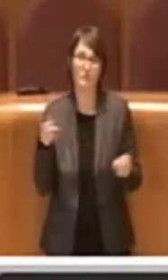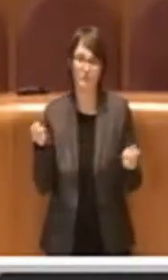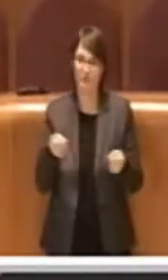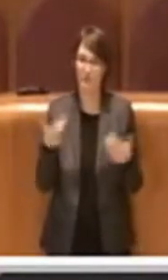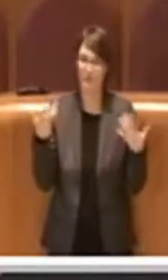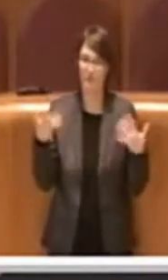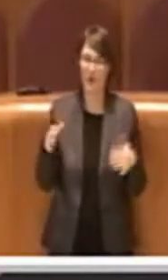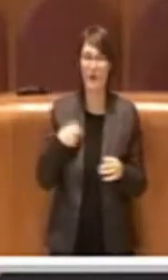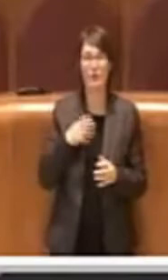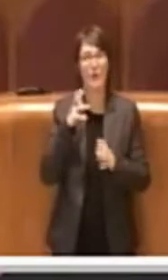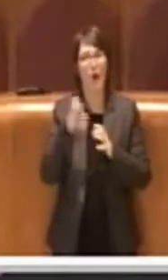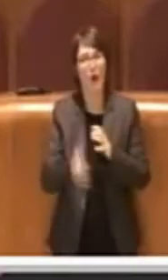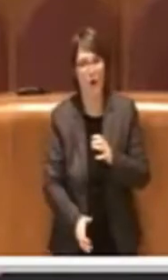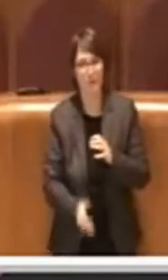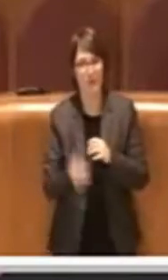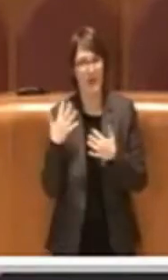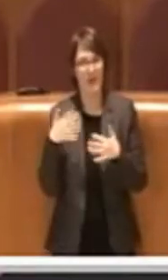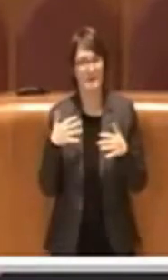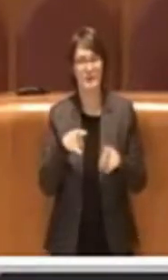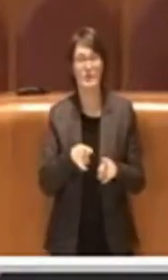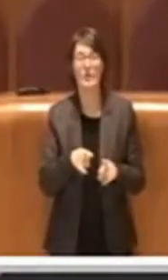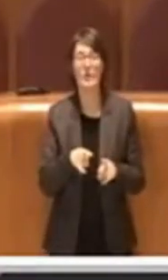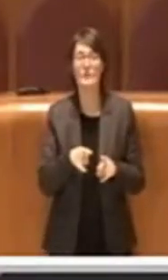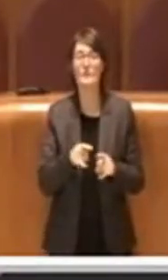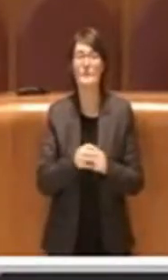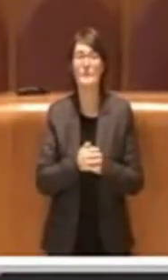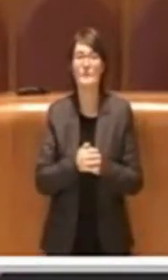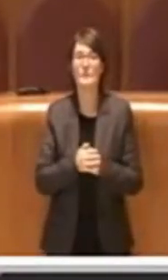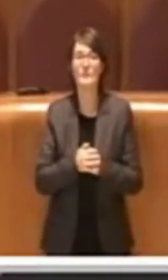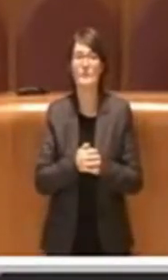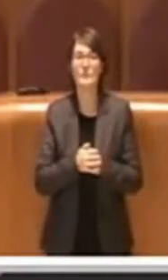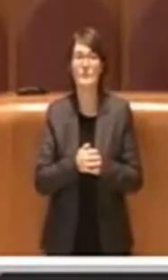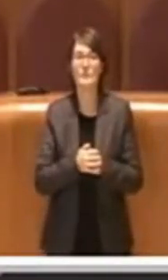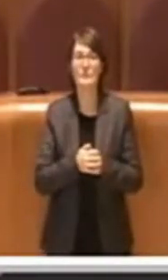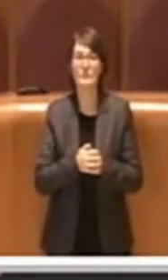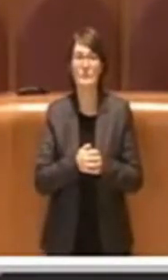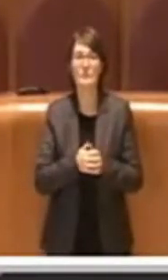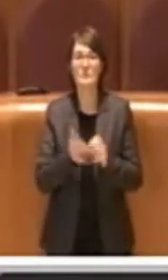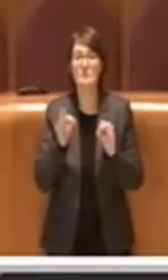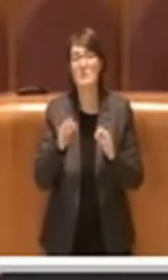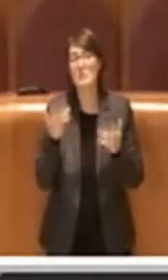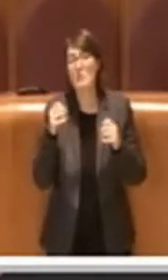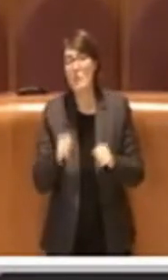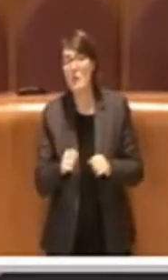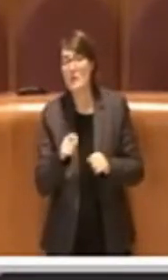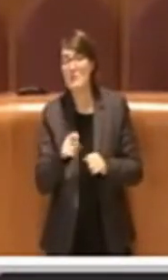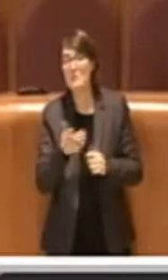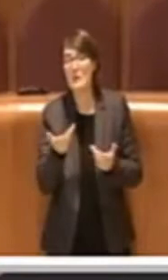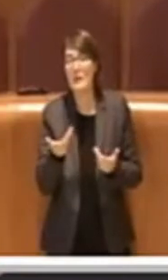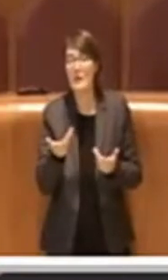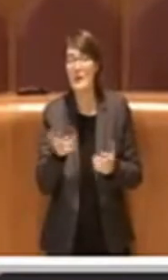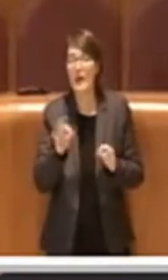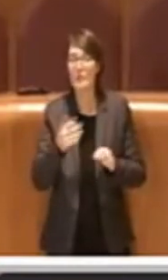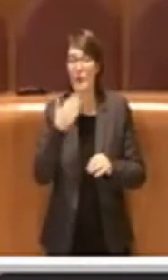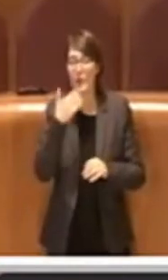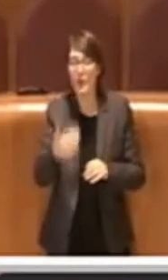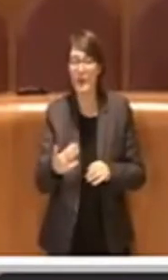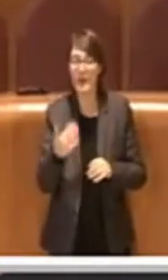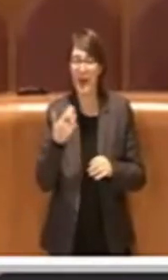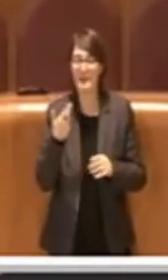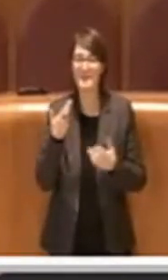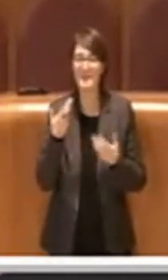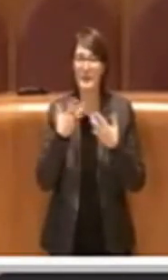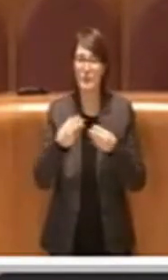complesso. Con questa possibilità e con questo strumento di un archivio